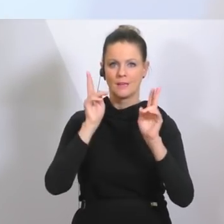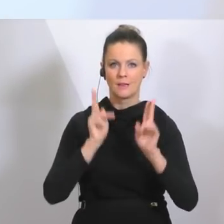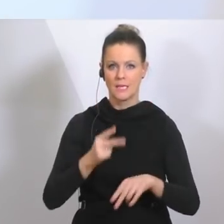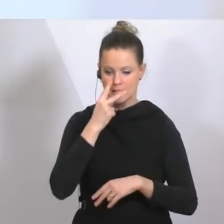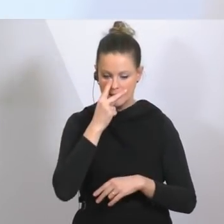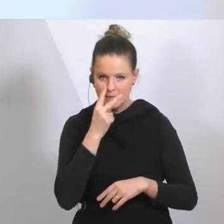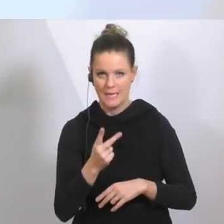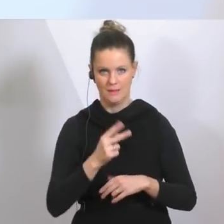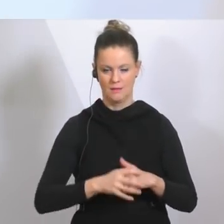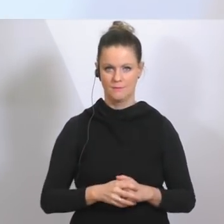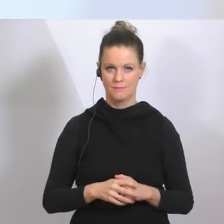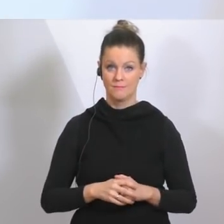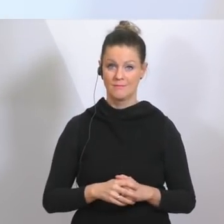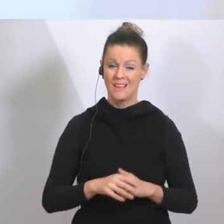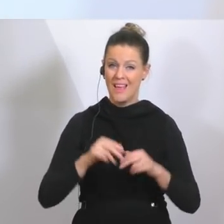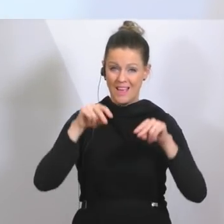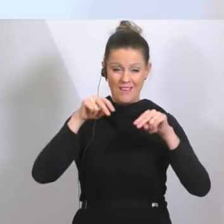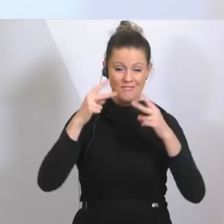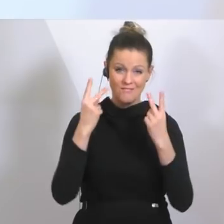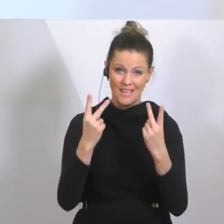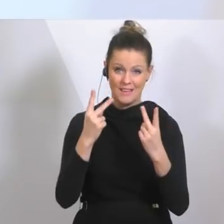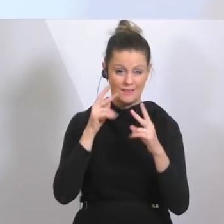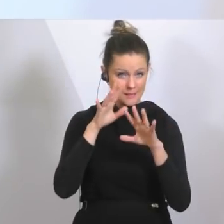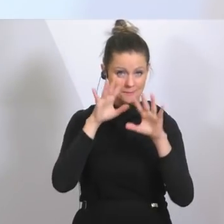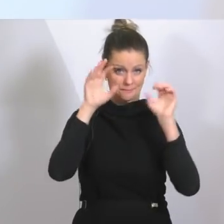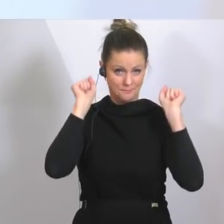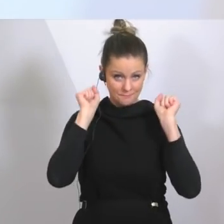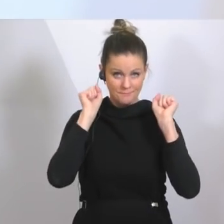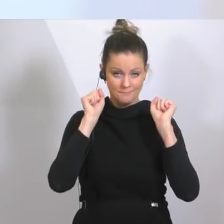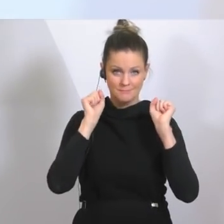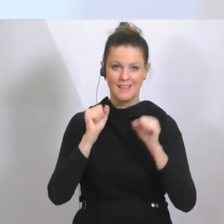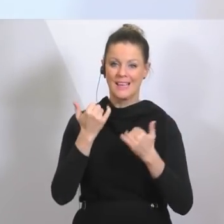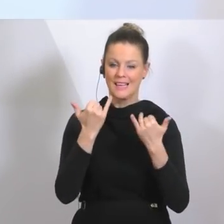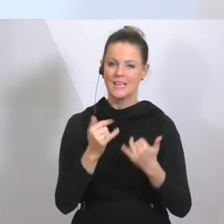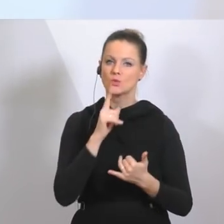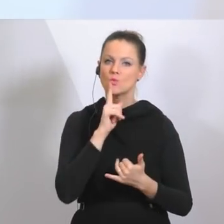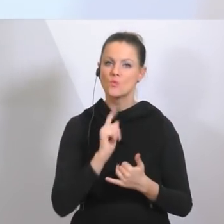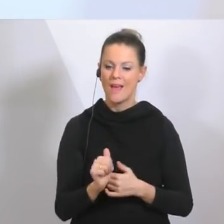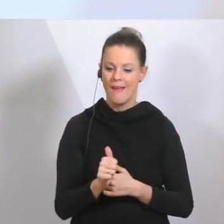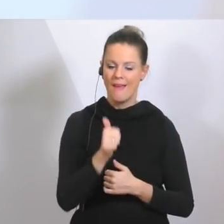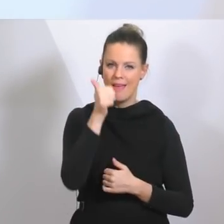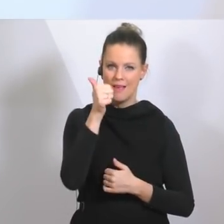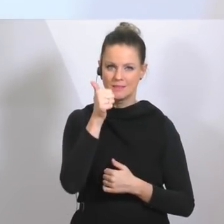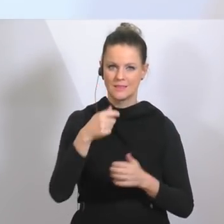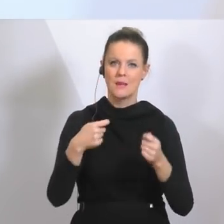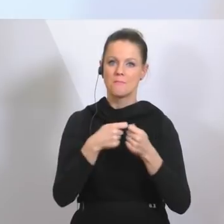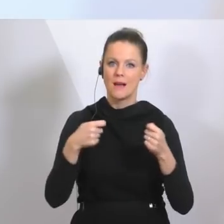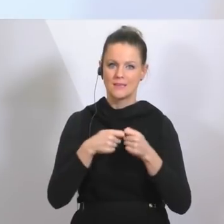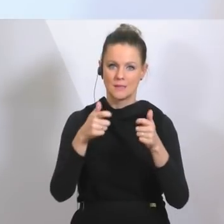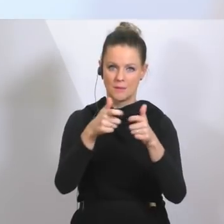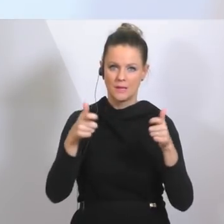fürs Verständnis. Also wir haben in unseren Daten derzeit nur das erste Maßnahmenpaket, Veranstaltungen,